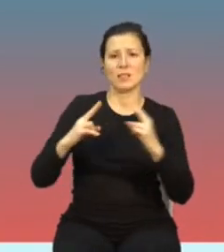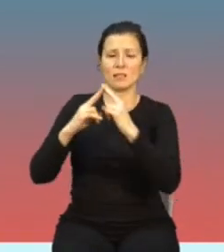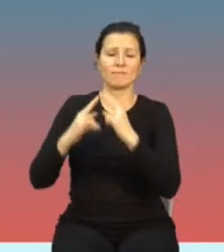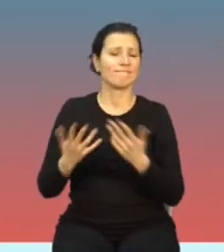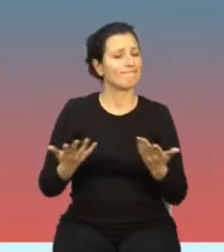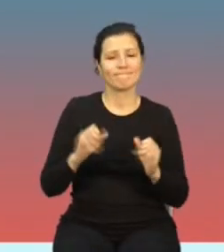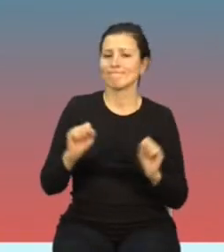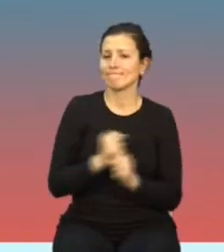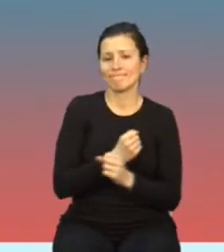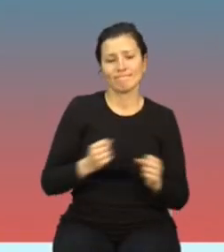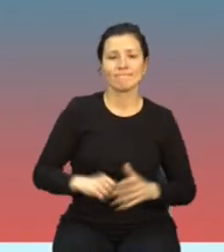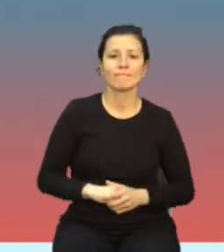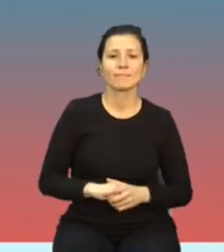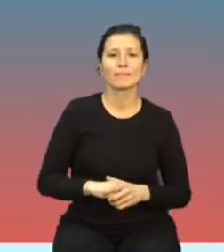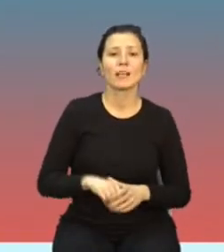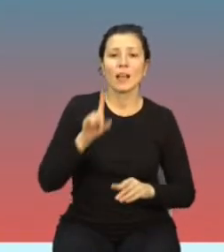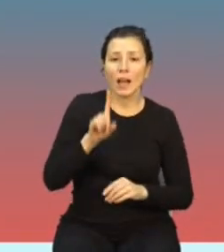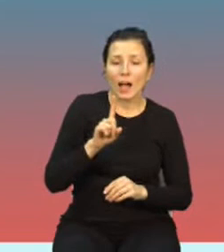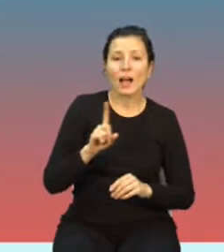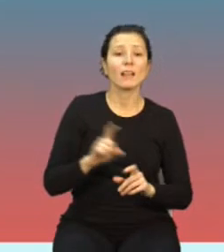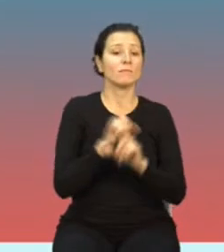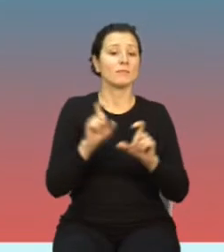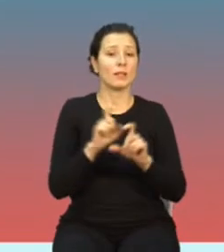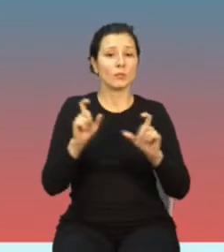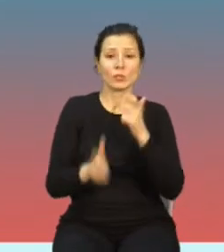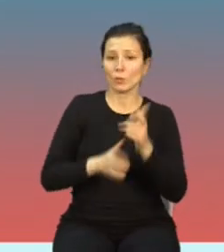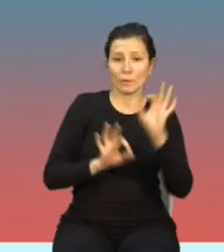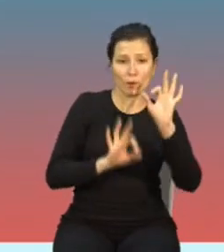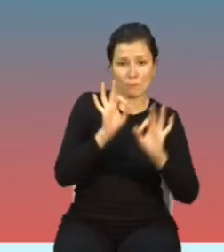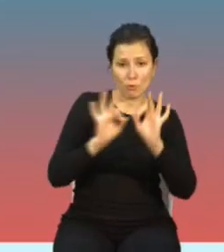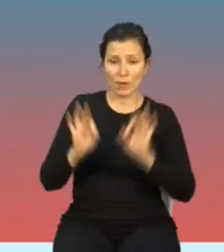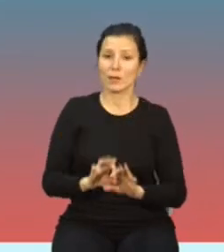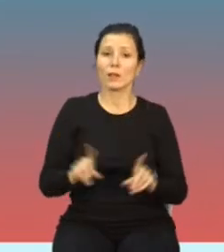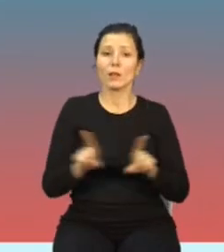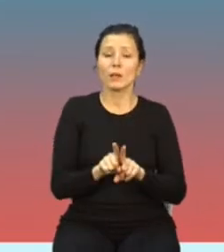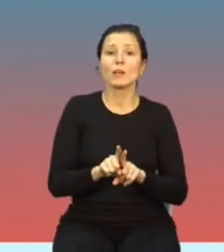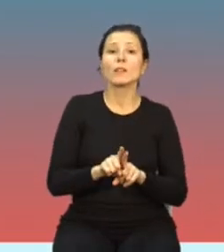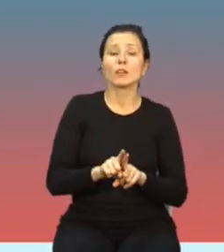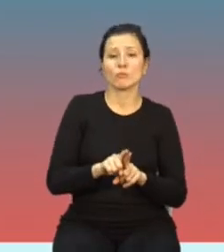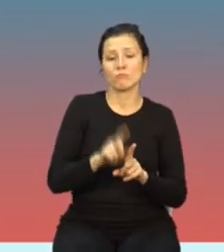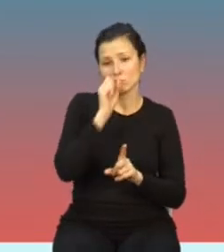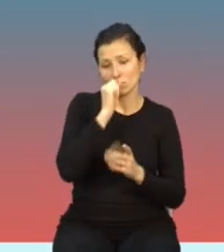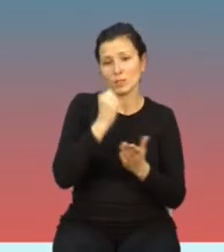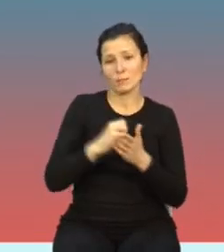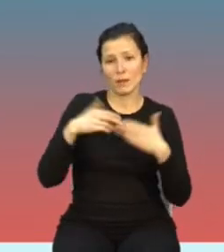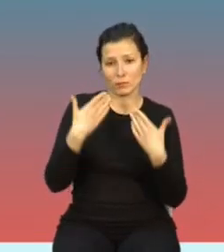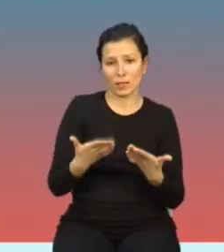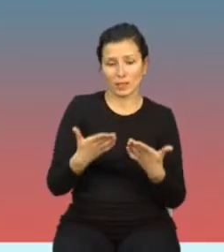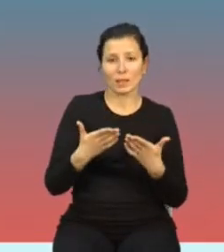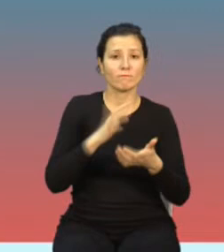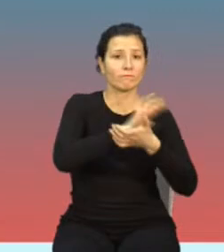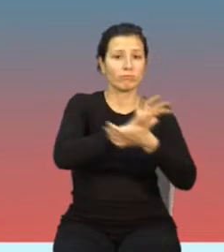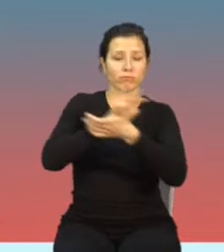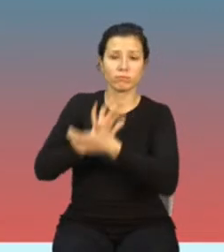Natomiast tak czy inaczej w sposób stały przeprowadzamy te pomiary i też publikujemy sprawozdanie, czyli na przykład na początku tego roku